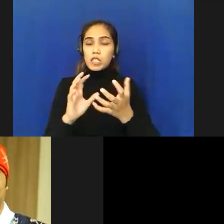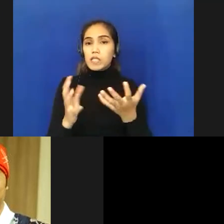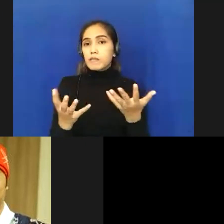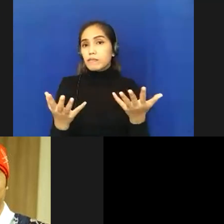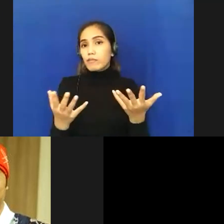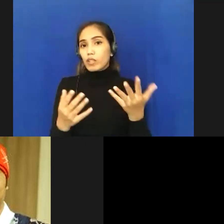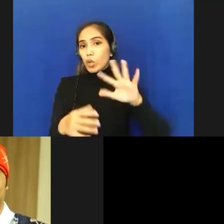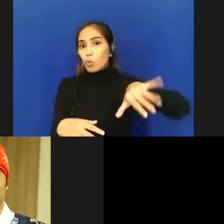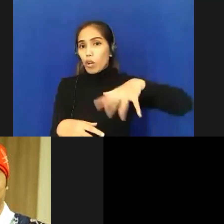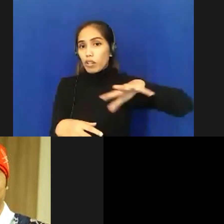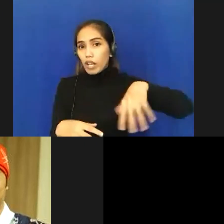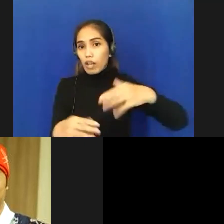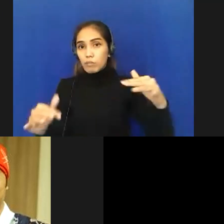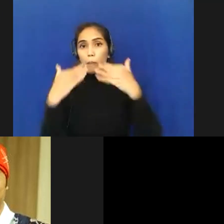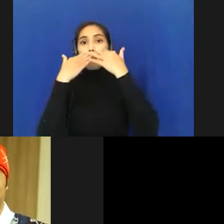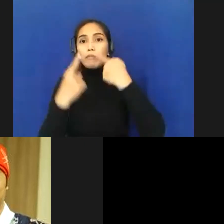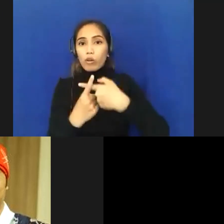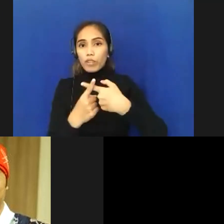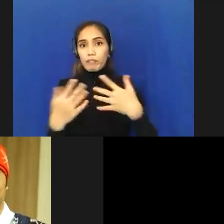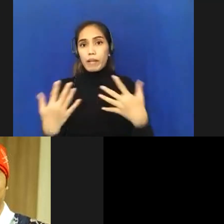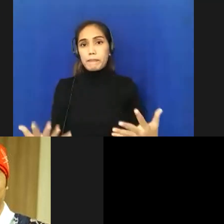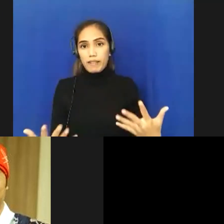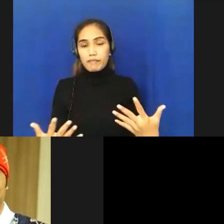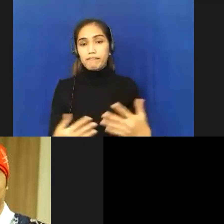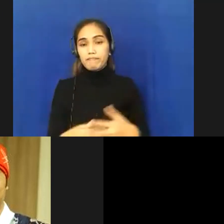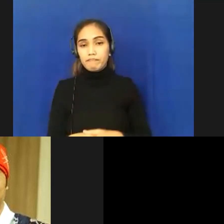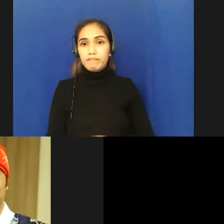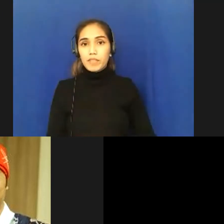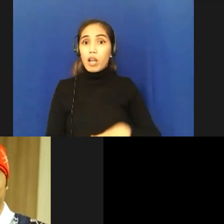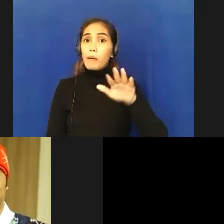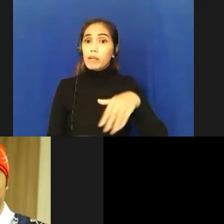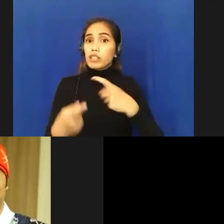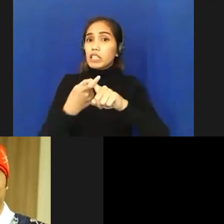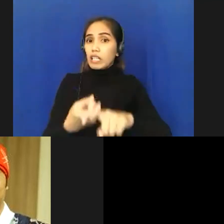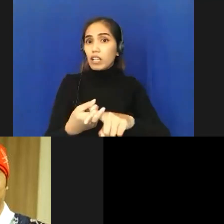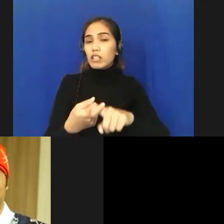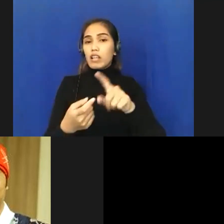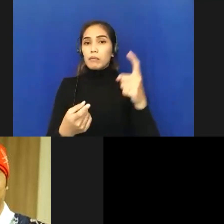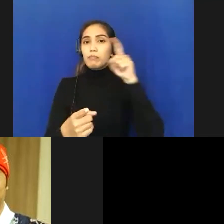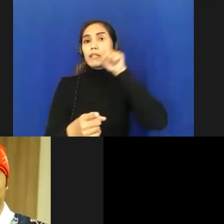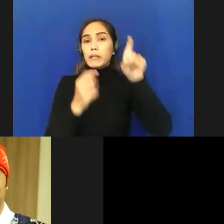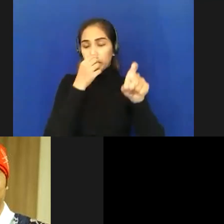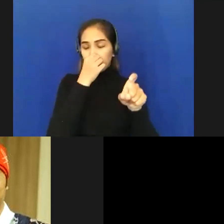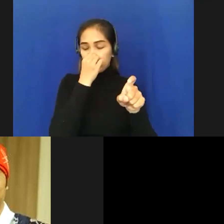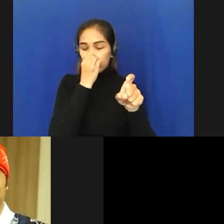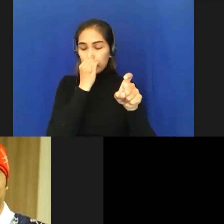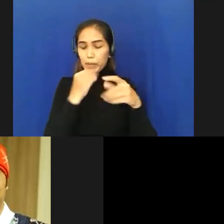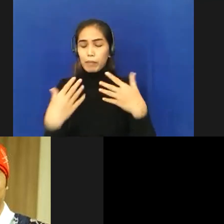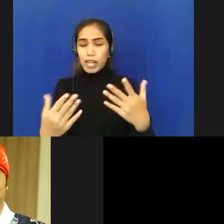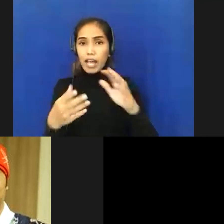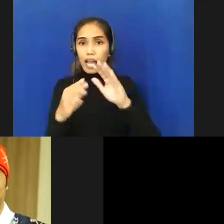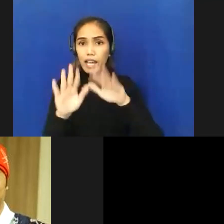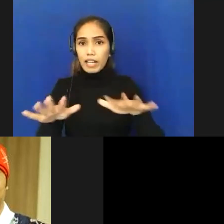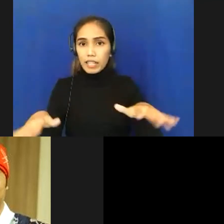keluarga yang terpapar COVID-19 ini juga masih ada kaitan dengan pertanyaan dari Om Libri tadi bagaimana anak-anaknya